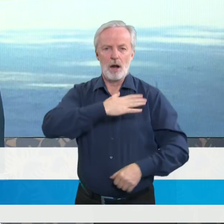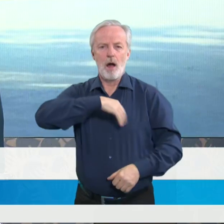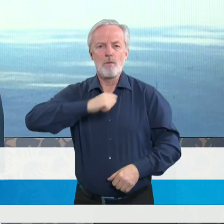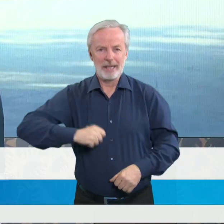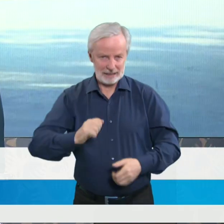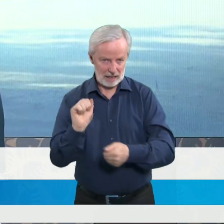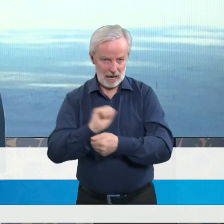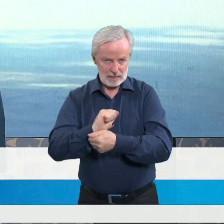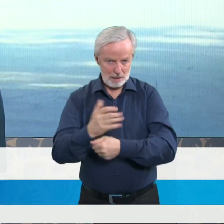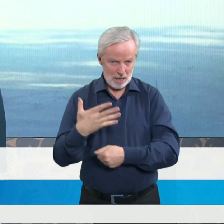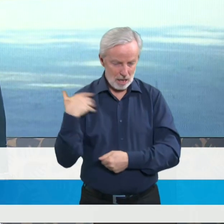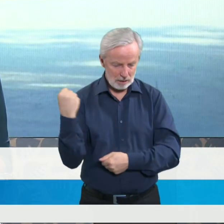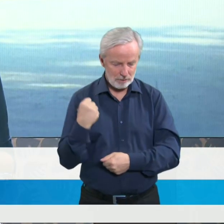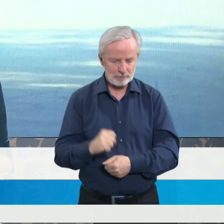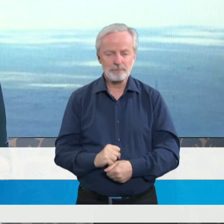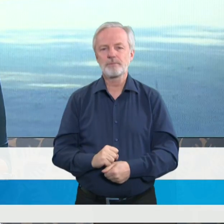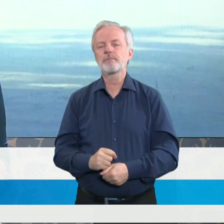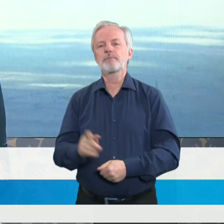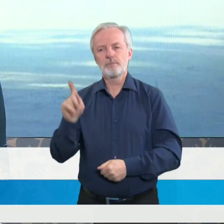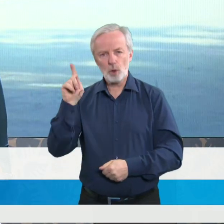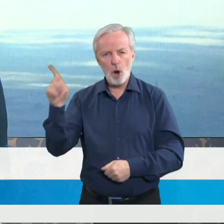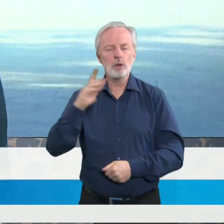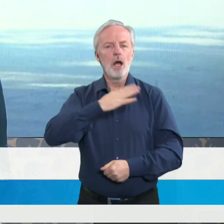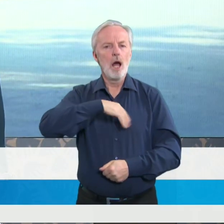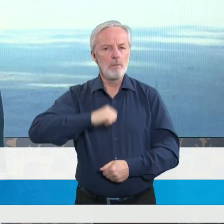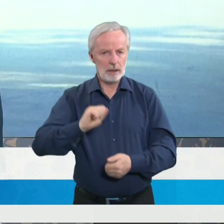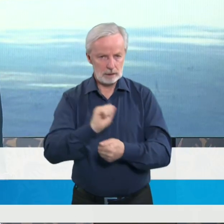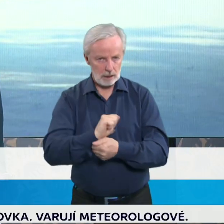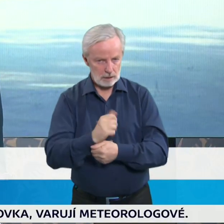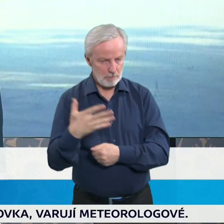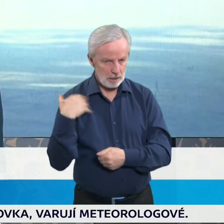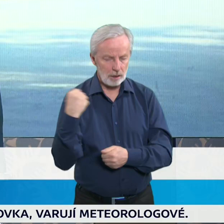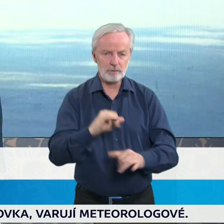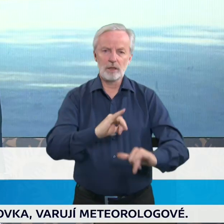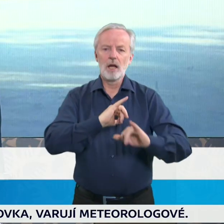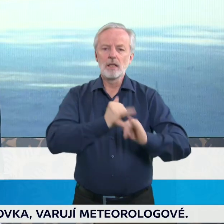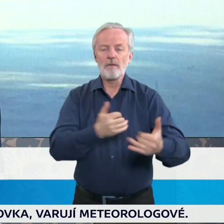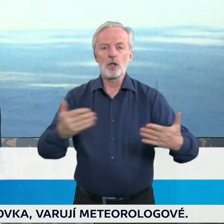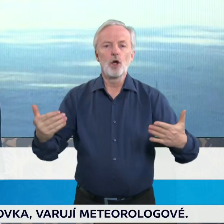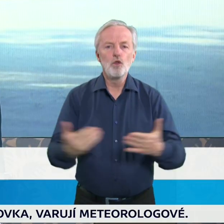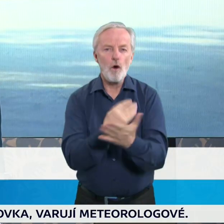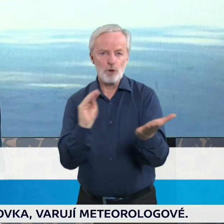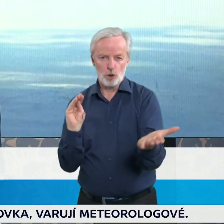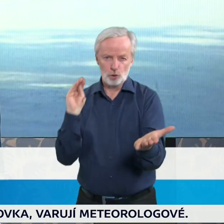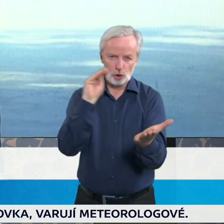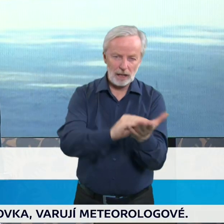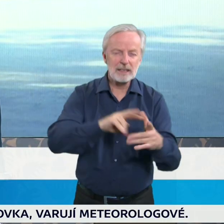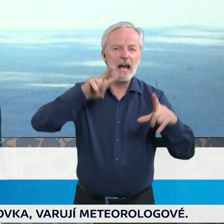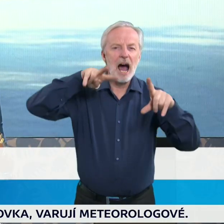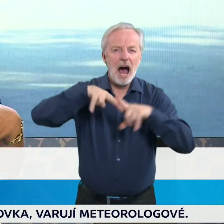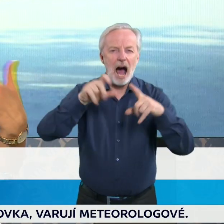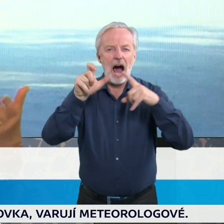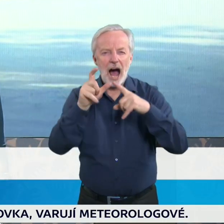kdy ministerstvo zemědělství navrhlo realizaci druhé výzvy dotačního programu Agri-COVID potravinářství,